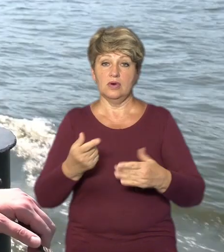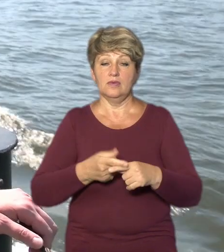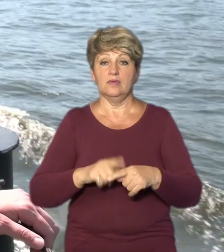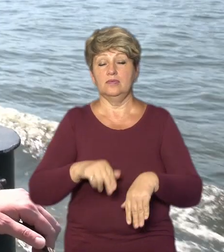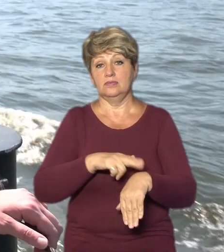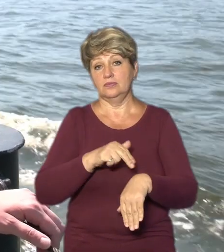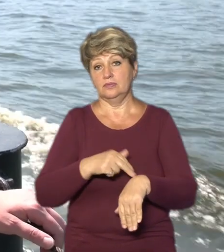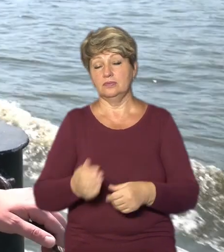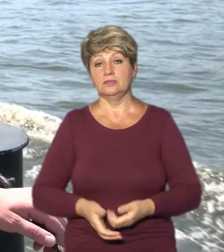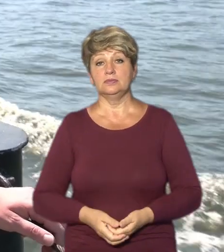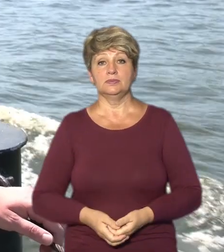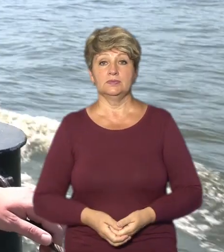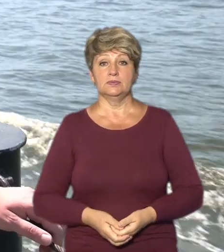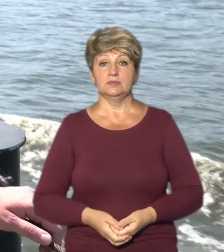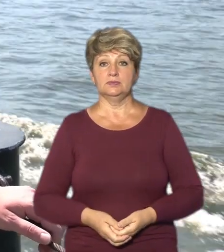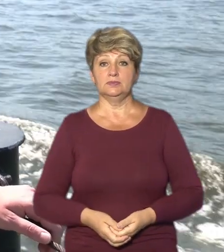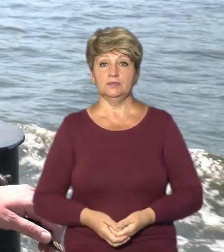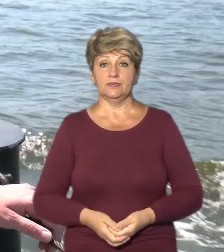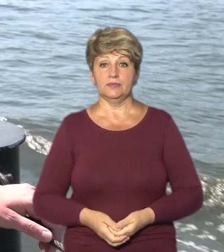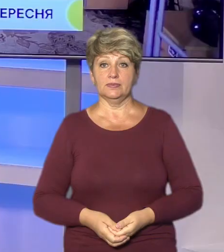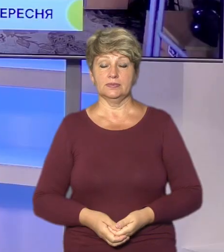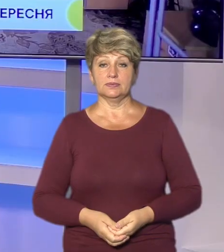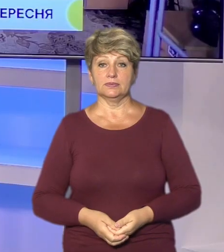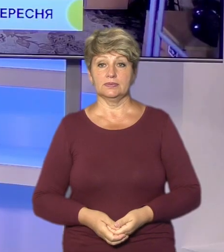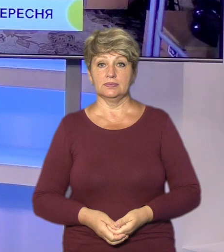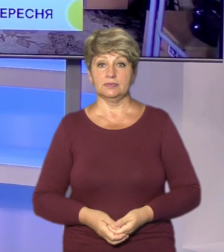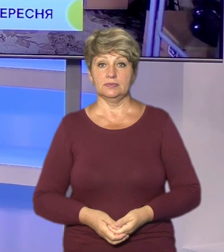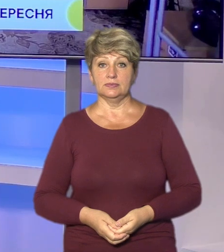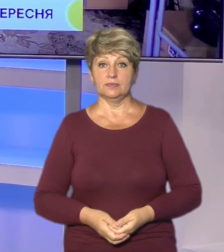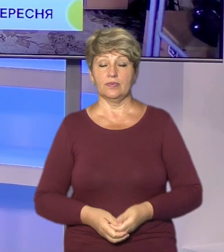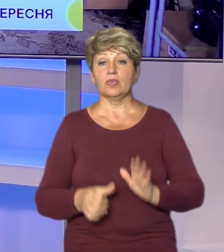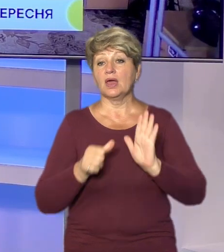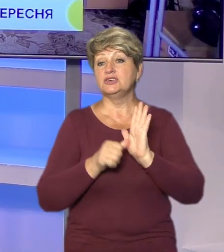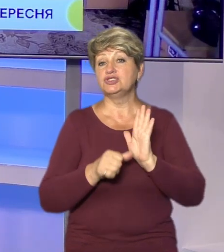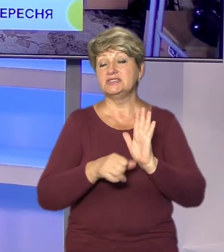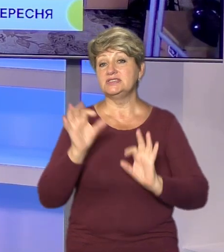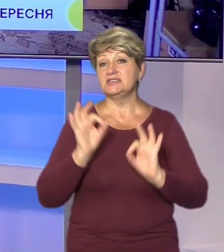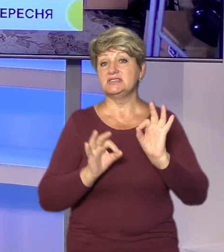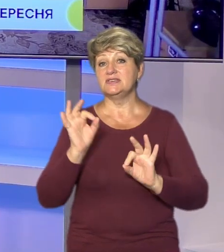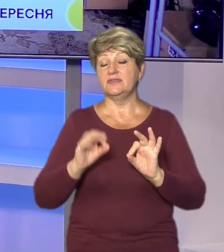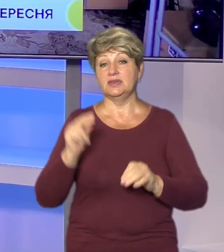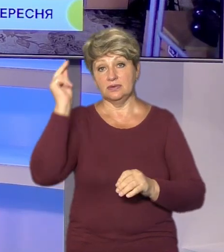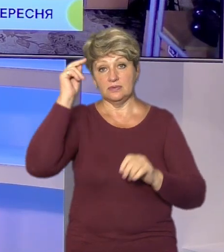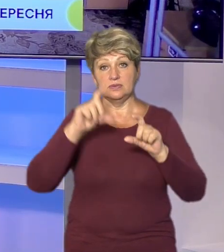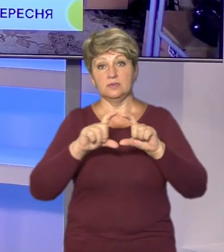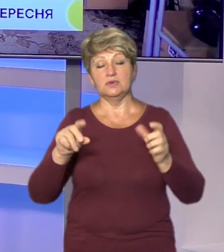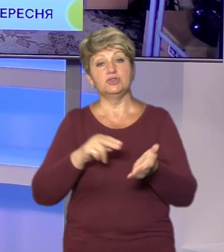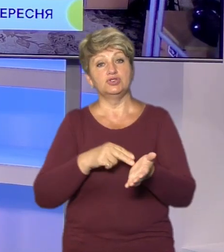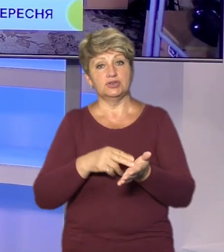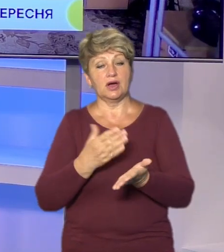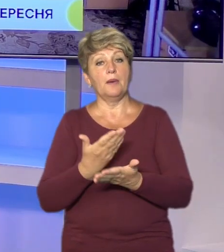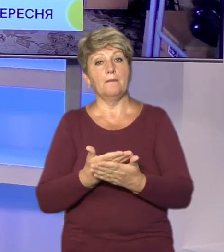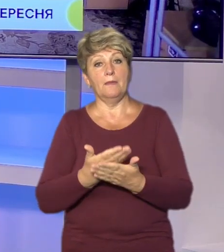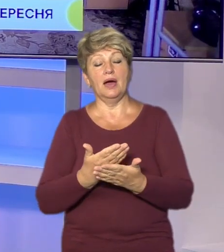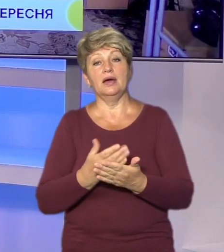Олександр Кулик. Новини на Суспільному. Черкаси. 60% закладів освіти Черкащини мають